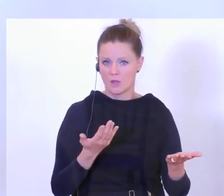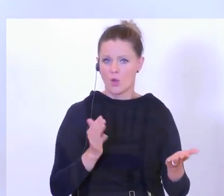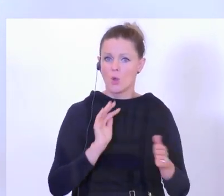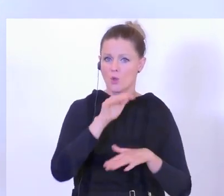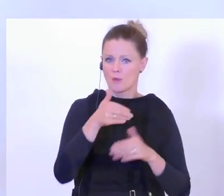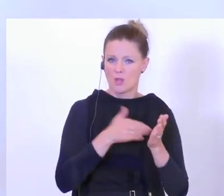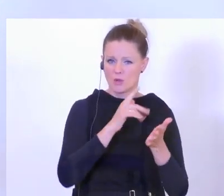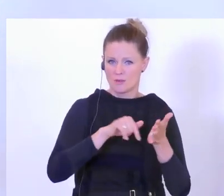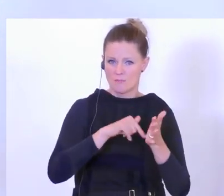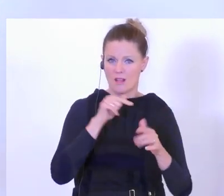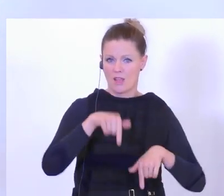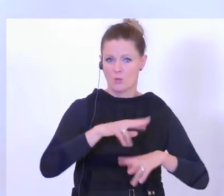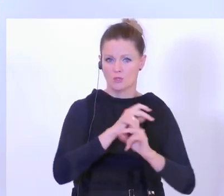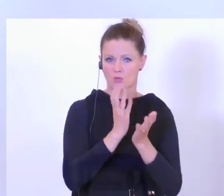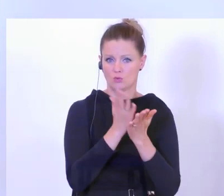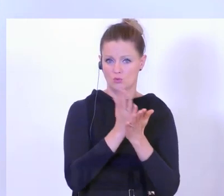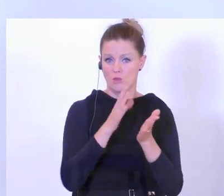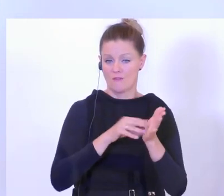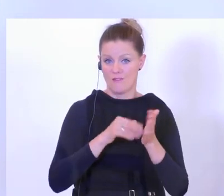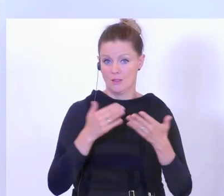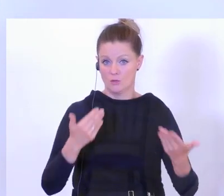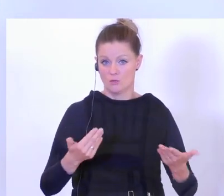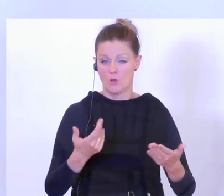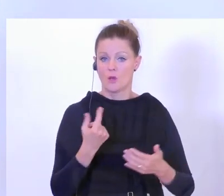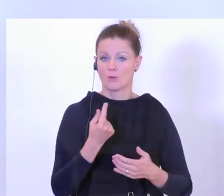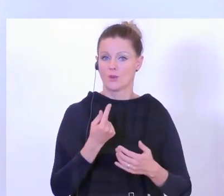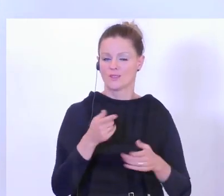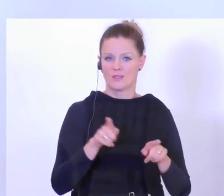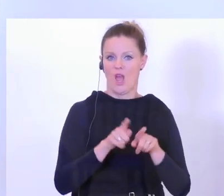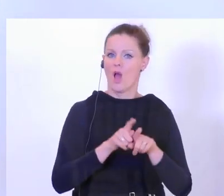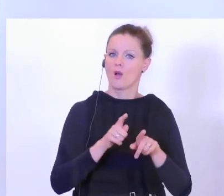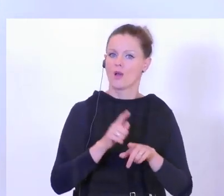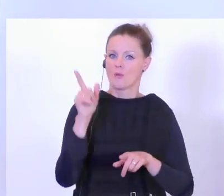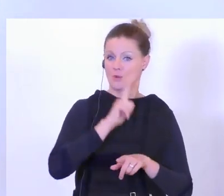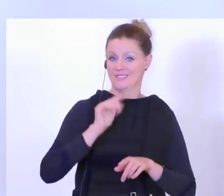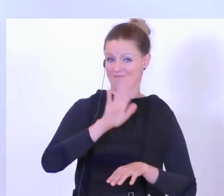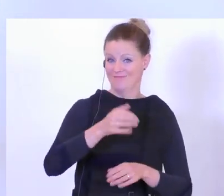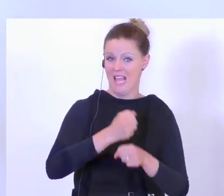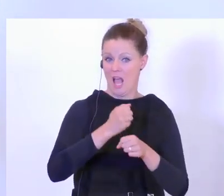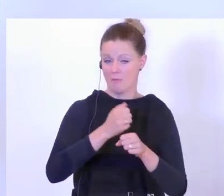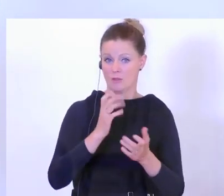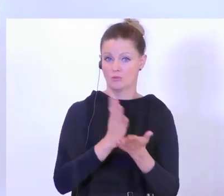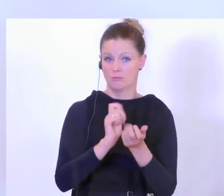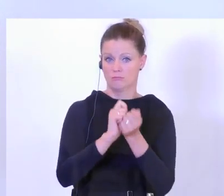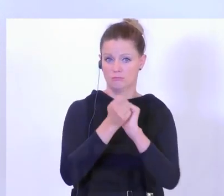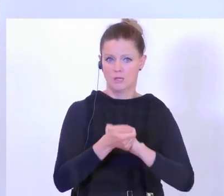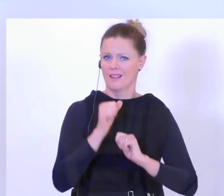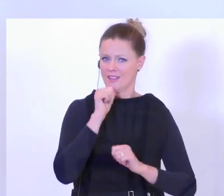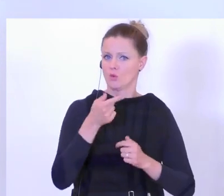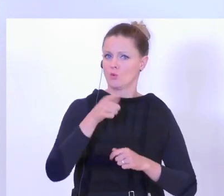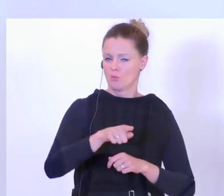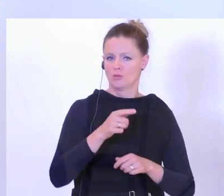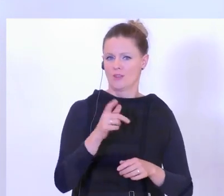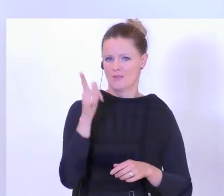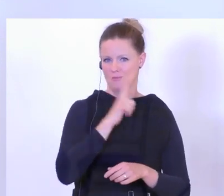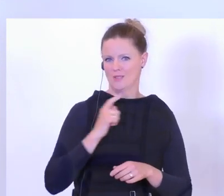.000 Mal in Österreich Anwendung gefunden hat, dann hat sich auch da die Arbeit von Polizistinnen und Polizisten verändert, weil es nicht klassische Polizeiarbeit